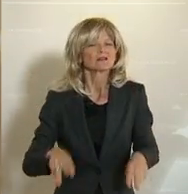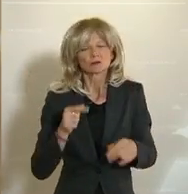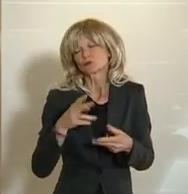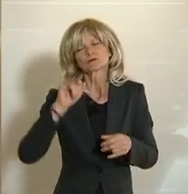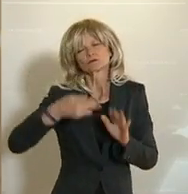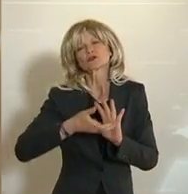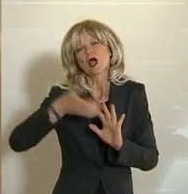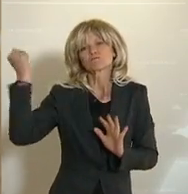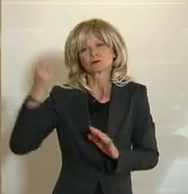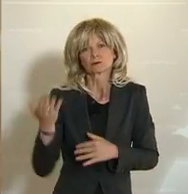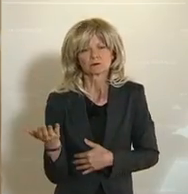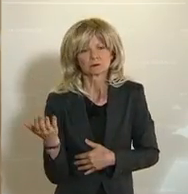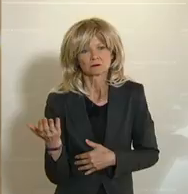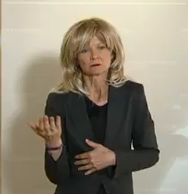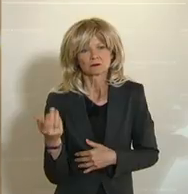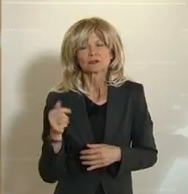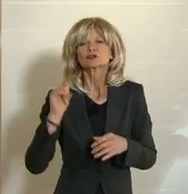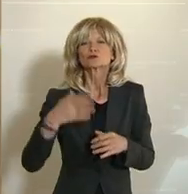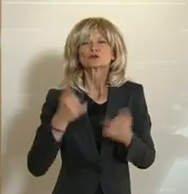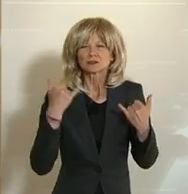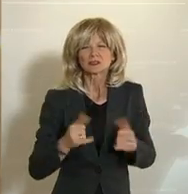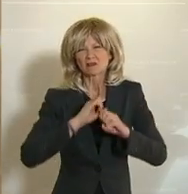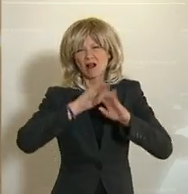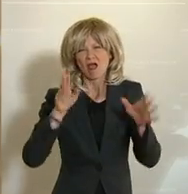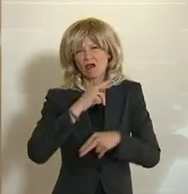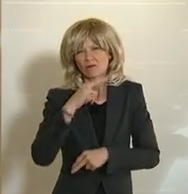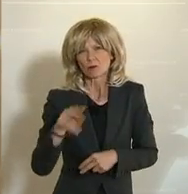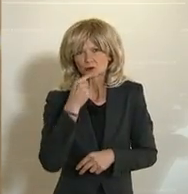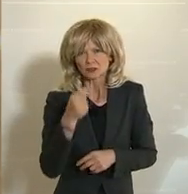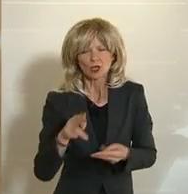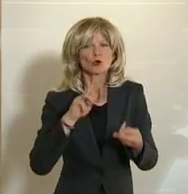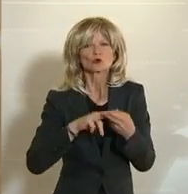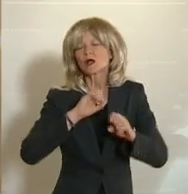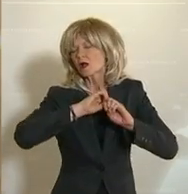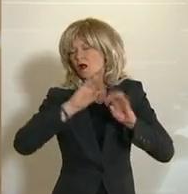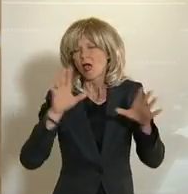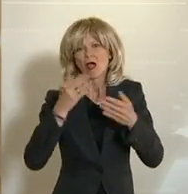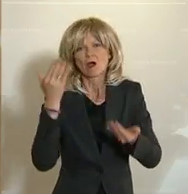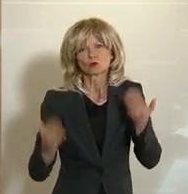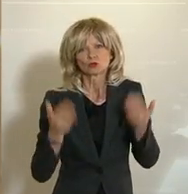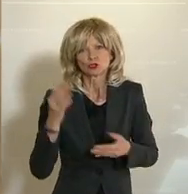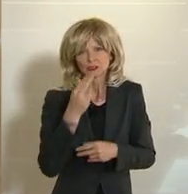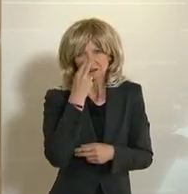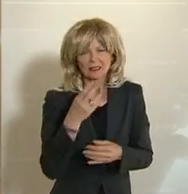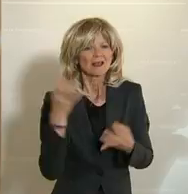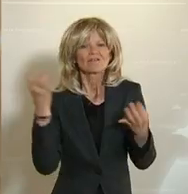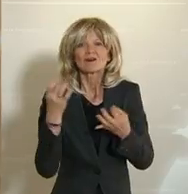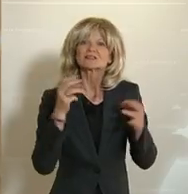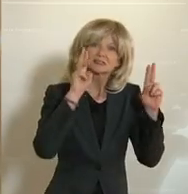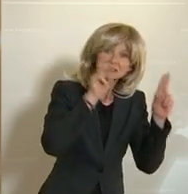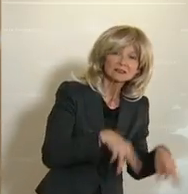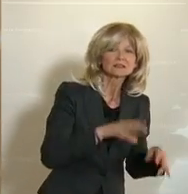solche Verbote ausgesprochen werden, dass man hier klare Unterscheidungen damit trifft, ob etwas legitim ist oder nicht.